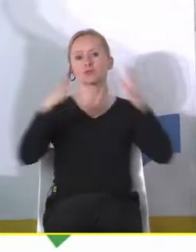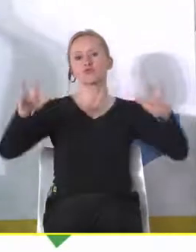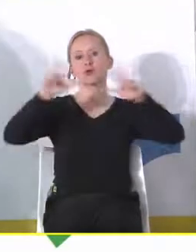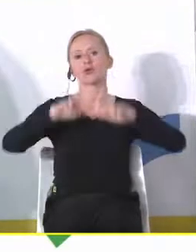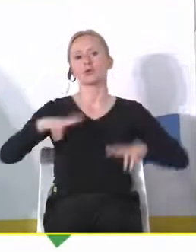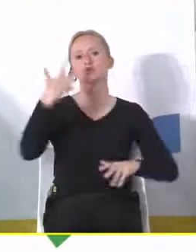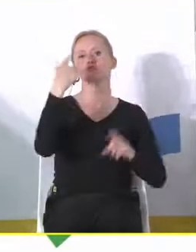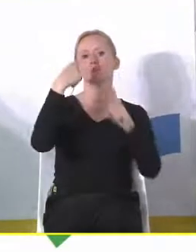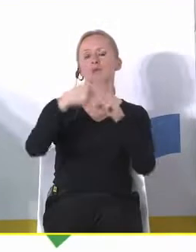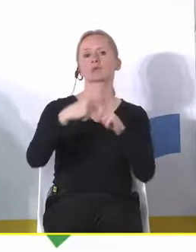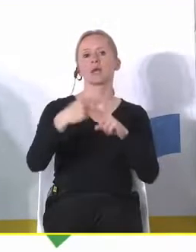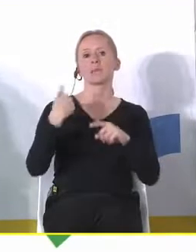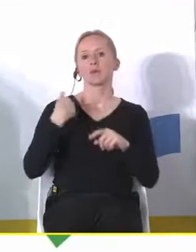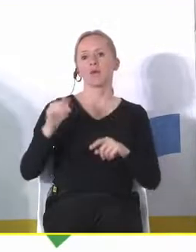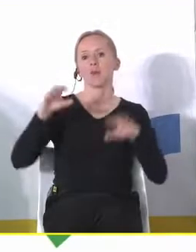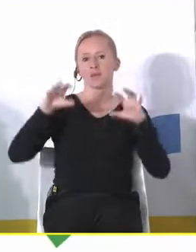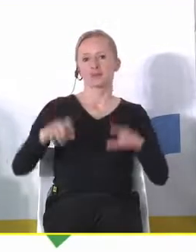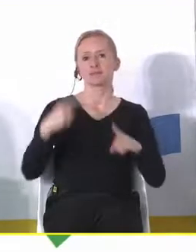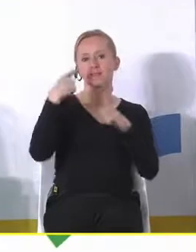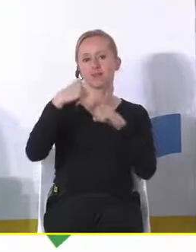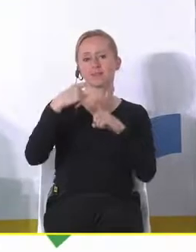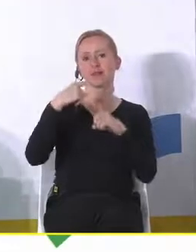i były prezes fundacji Mamy i Taty.